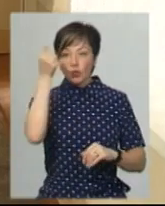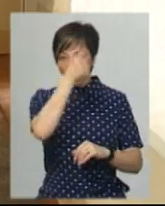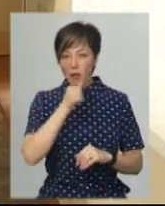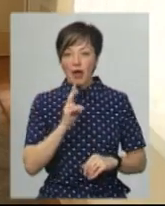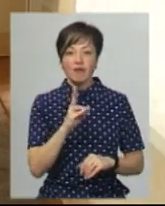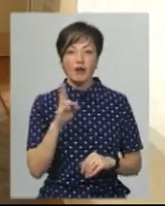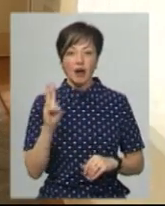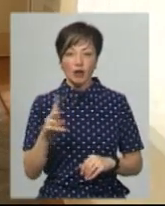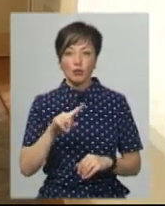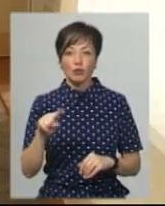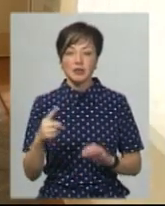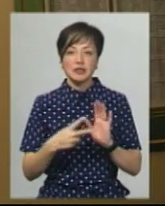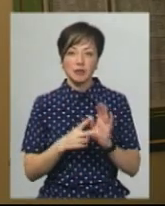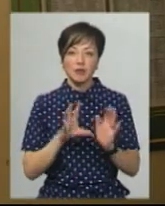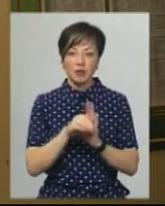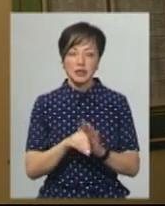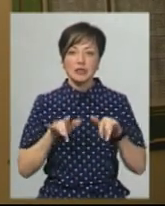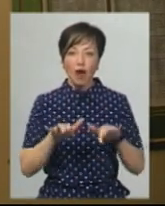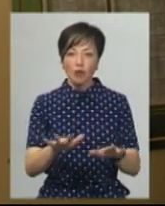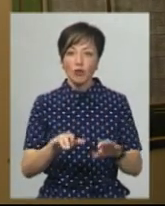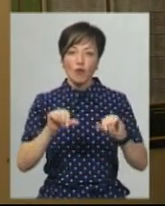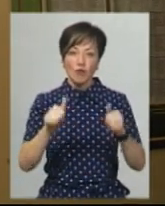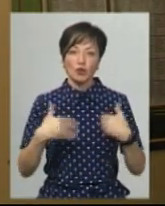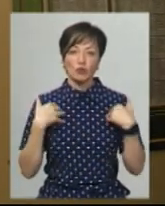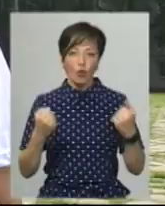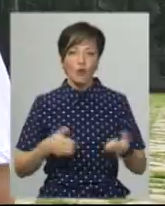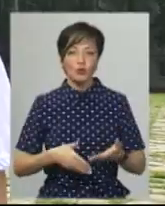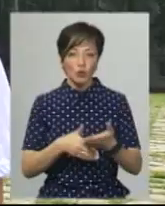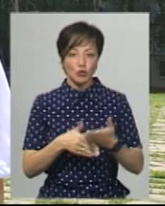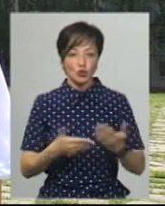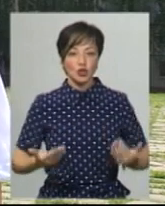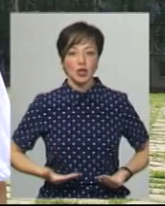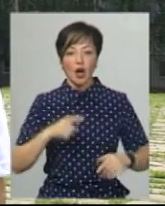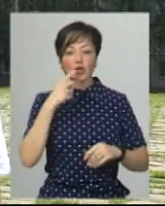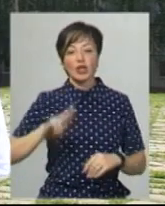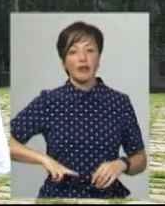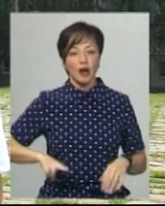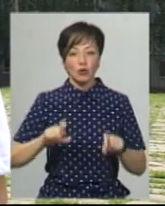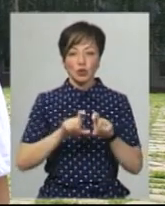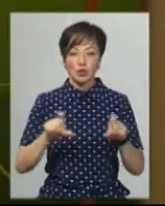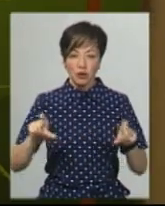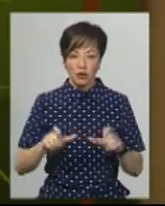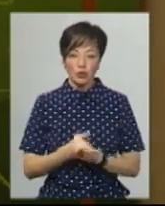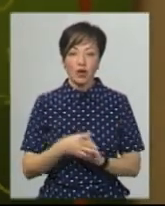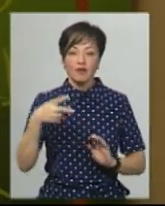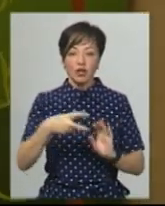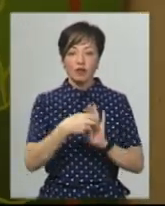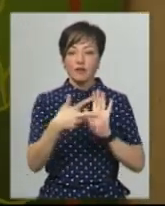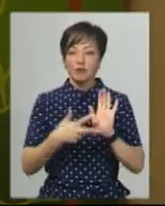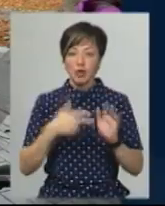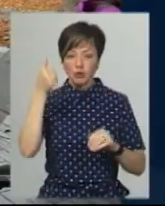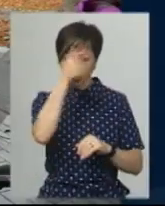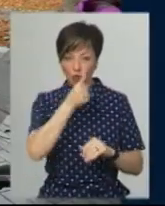НВК номер 7 почали активно впроваджувати заходи щодо формування здорового способу життя, каже директорка закладу Ольга Горенко. У 2018